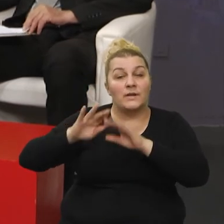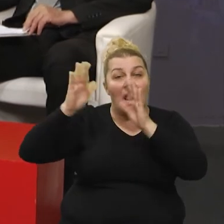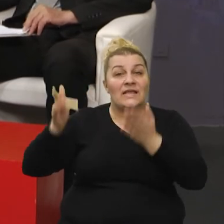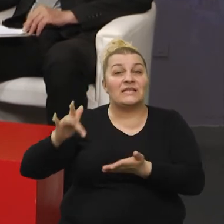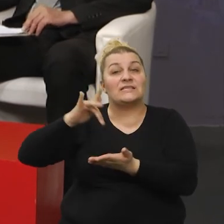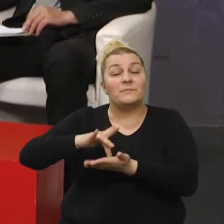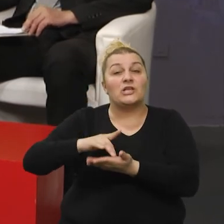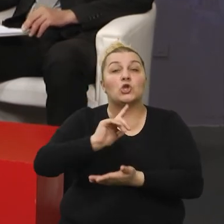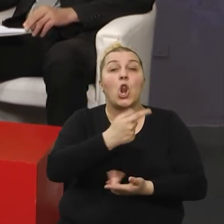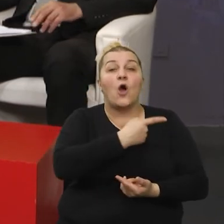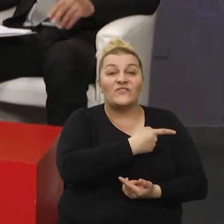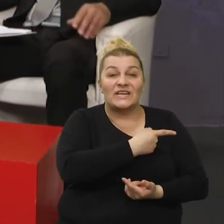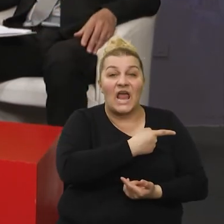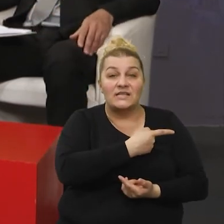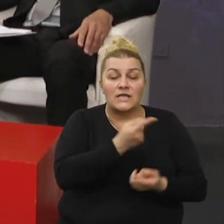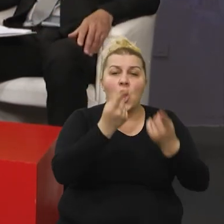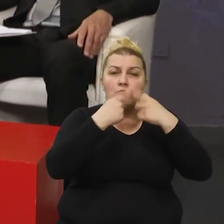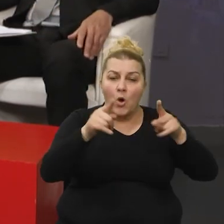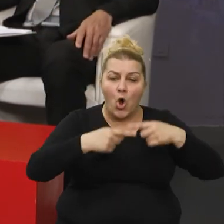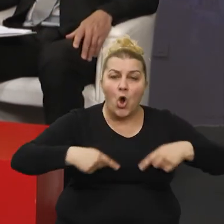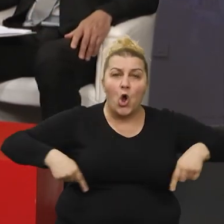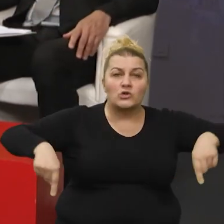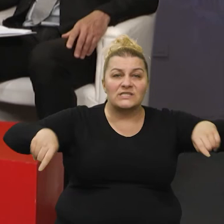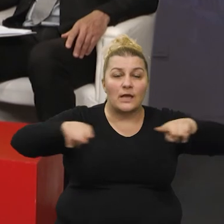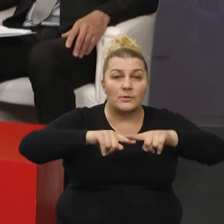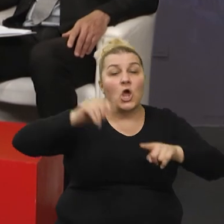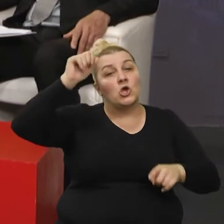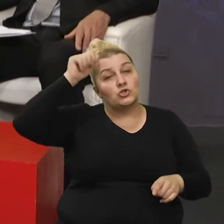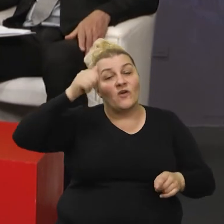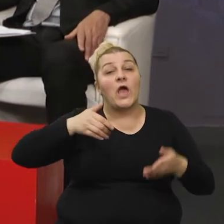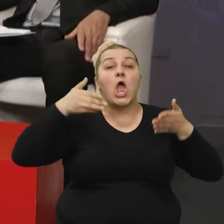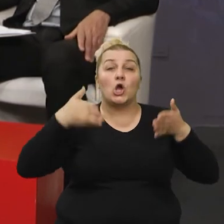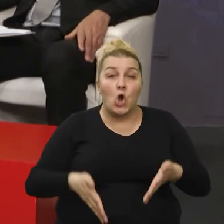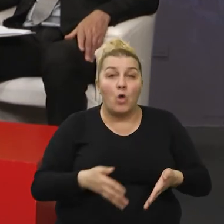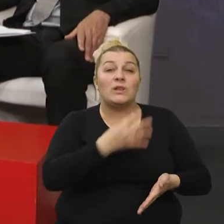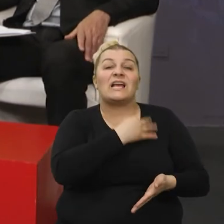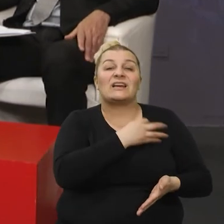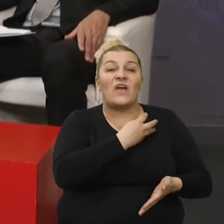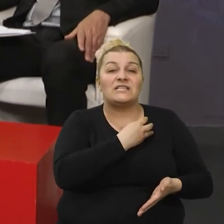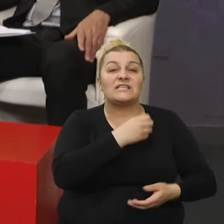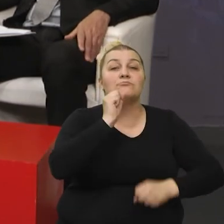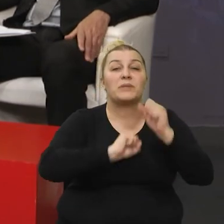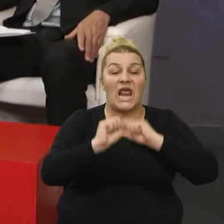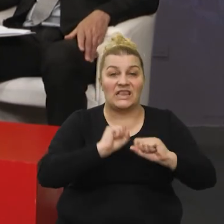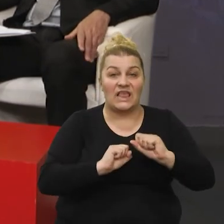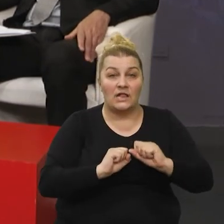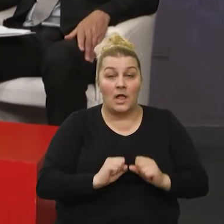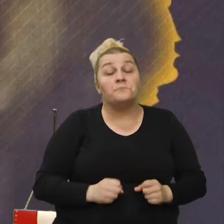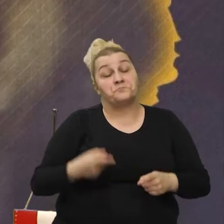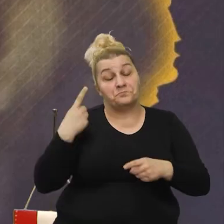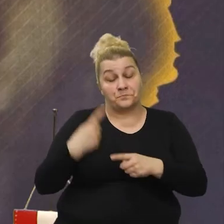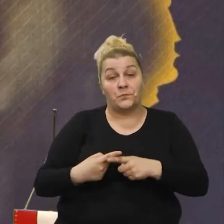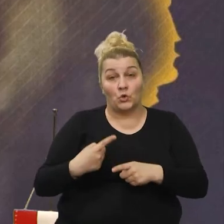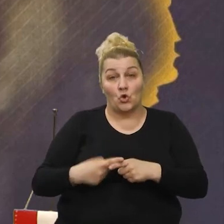lokalitetu Novrinac, posebna jedinica koja se zove Groblje Hrvatskih branitelja. Je, točno. To